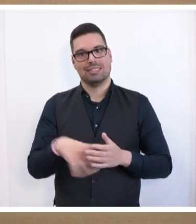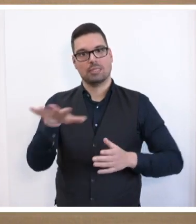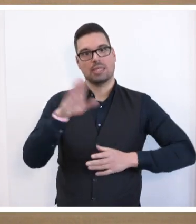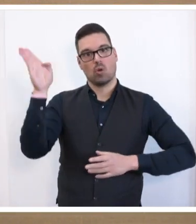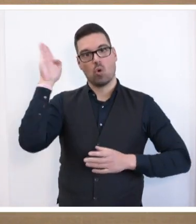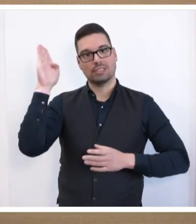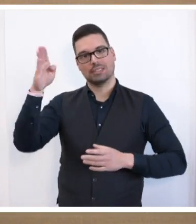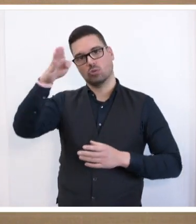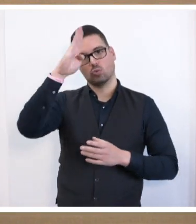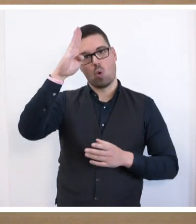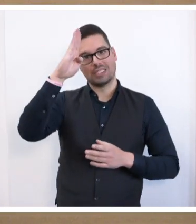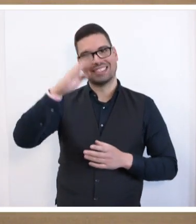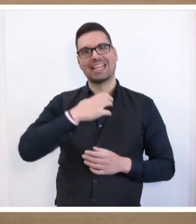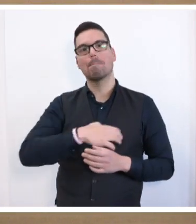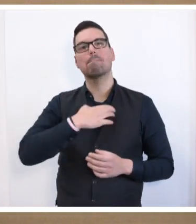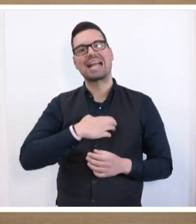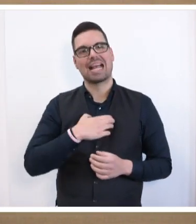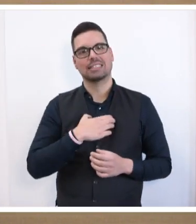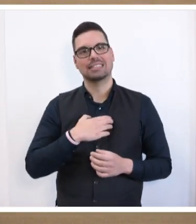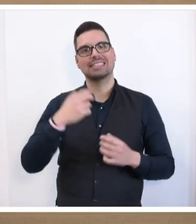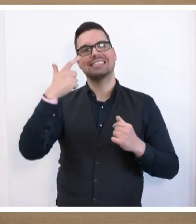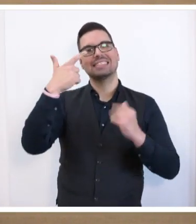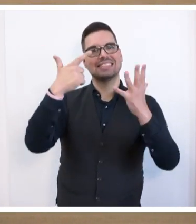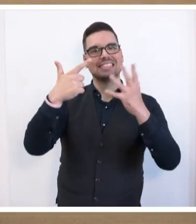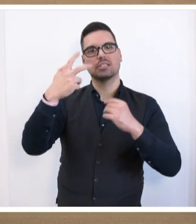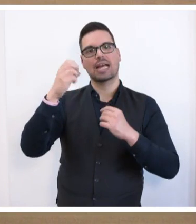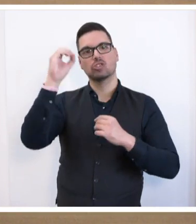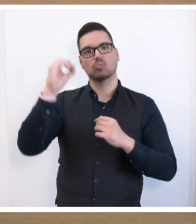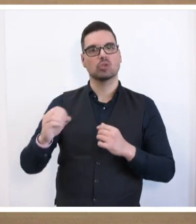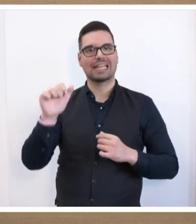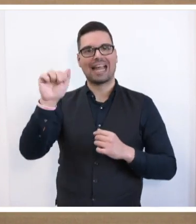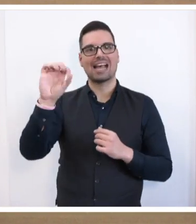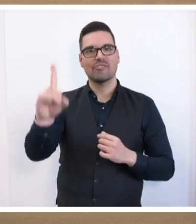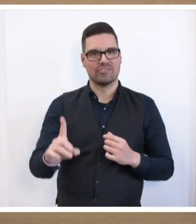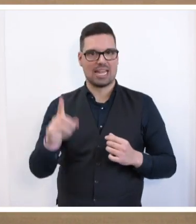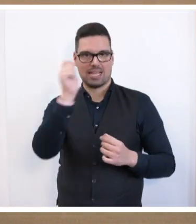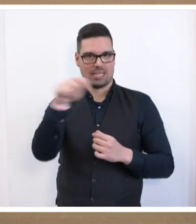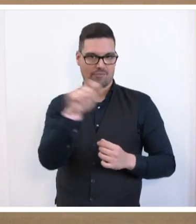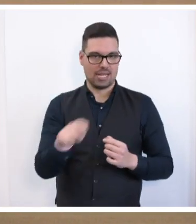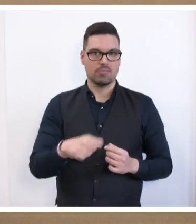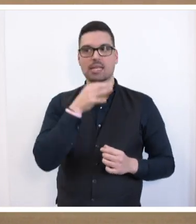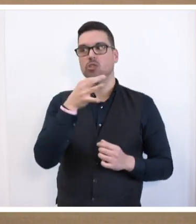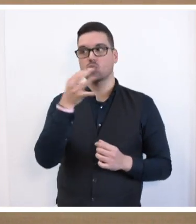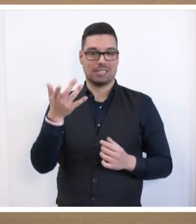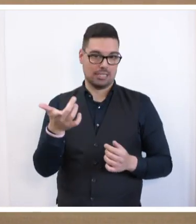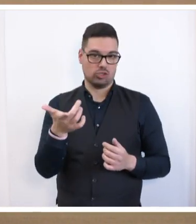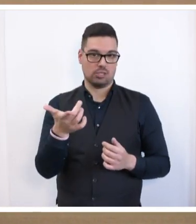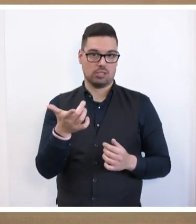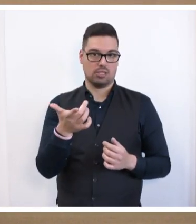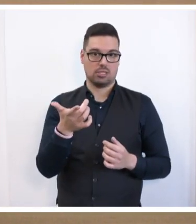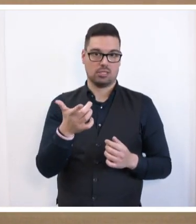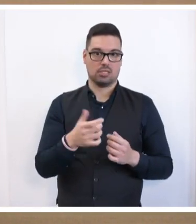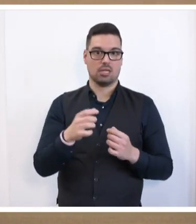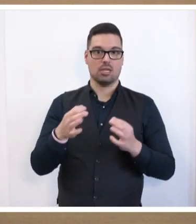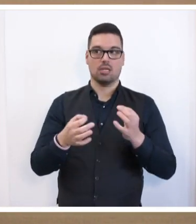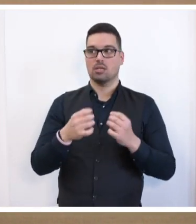Osten und Norden Bayerns wurden bis zu 37 Prozent AfD-Zustimmung bei den Jugendlichen gezählt. Konnte rote und